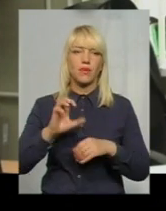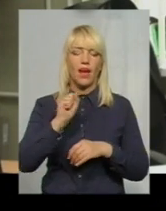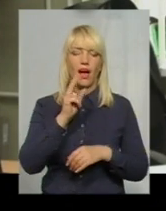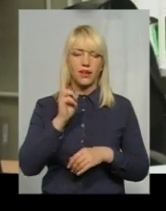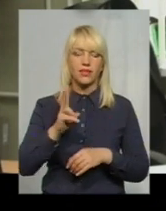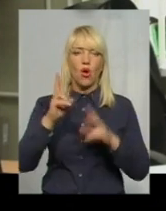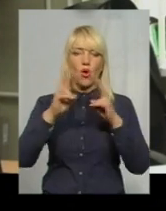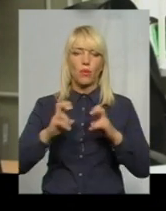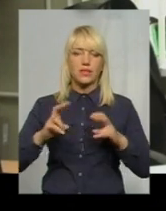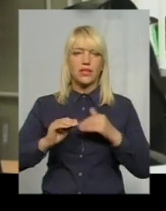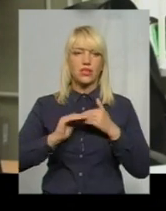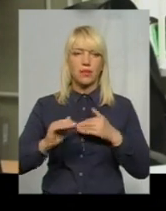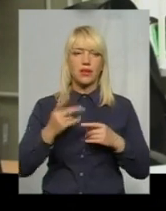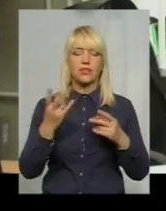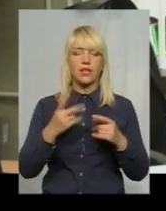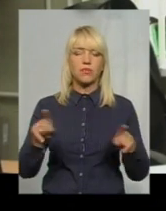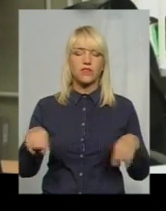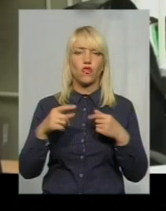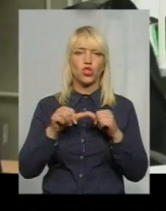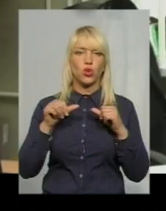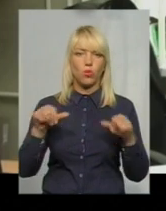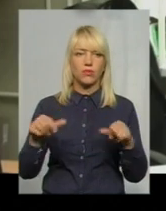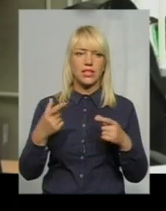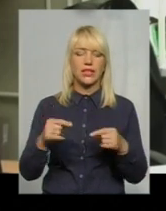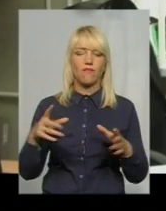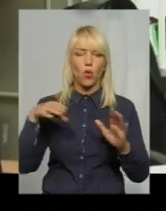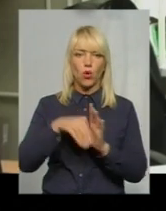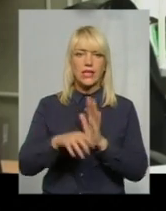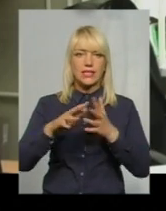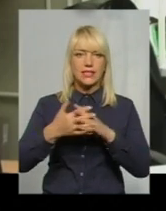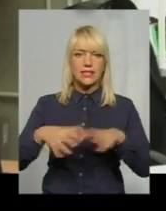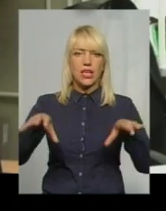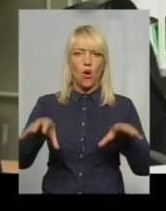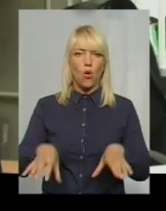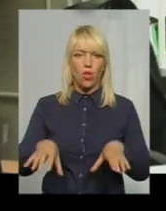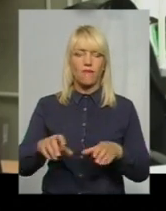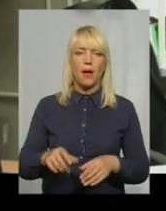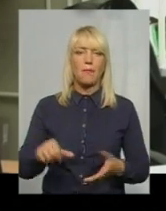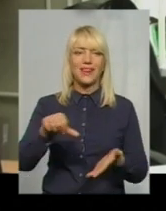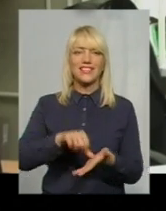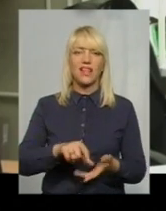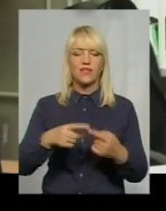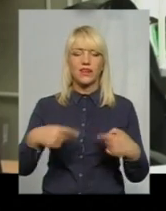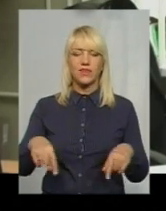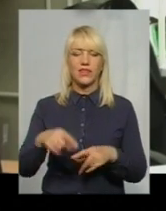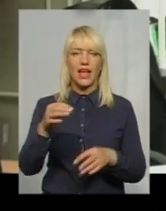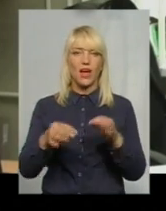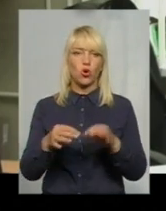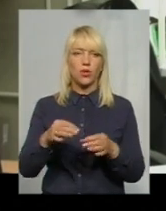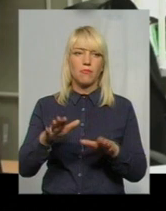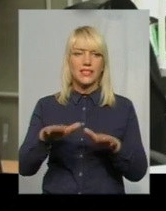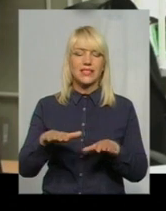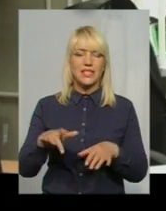Для цього створюється спеціальна комісія, куди входить сільський голова, представник відділу екології місцевої